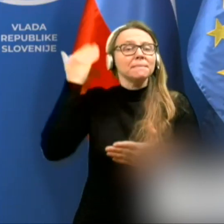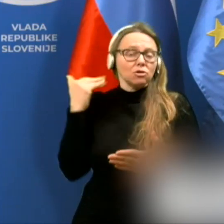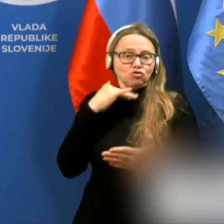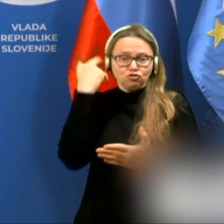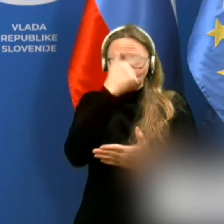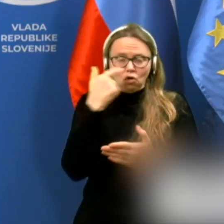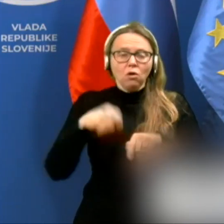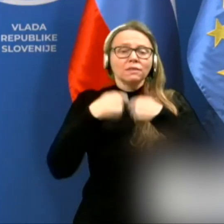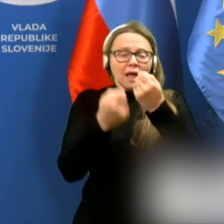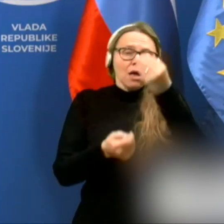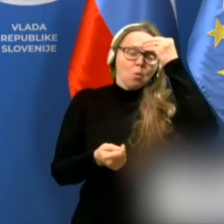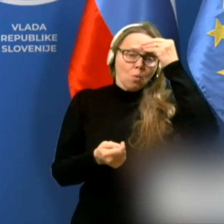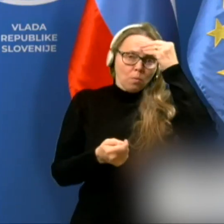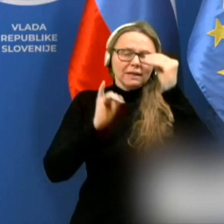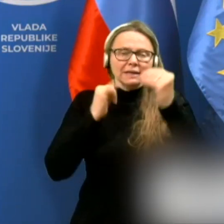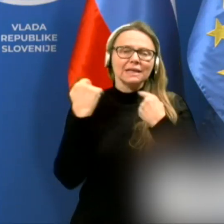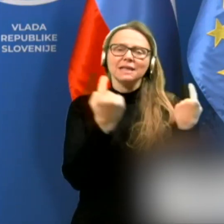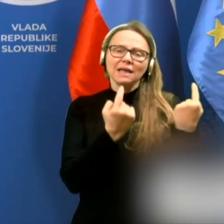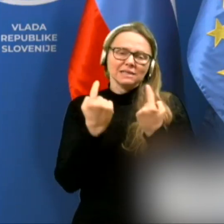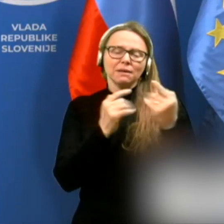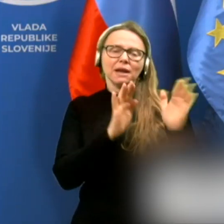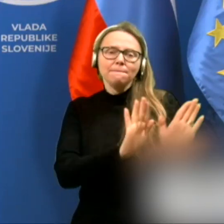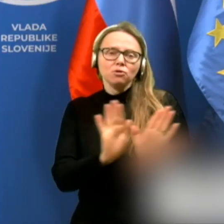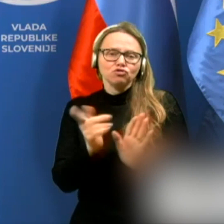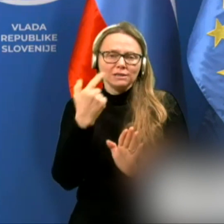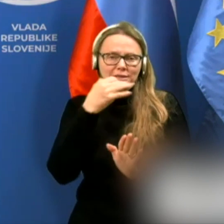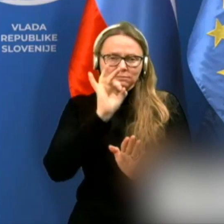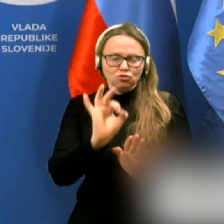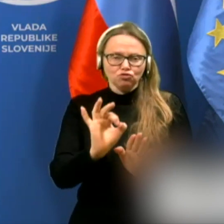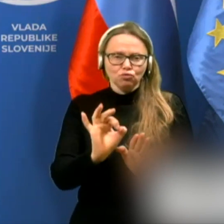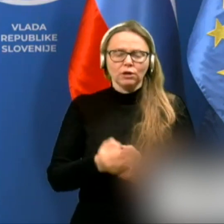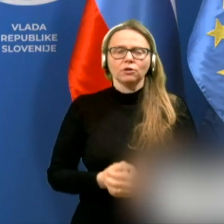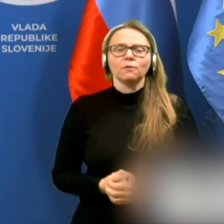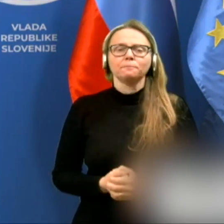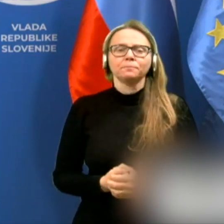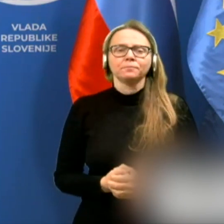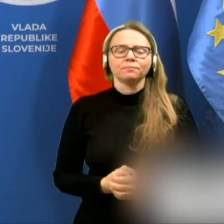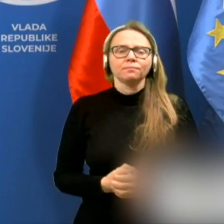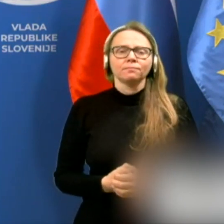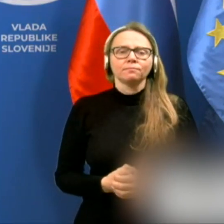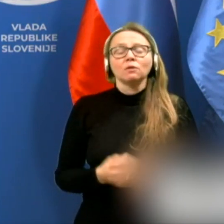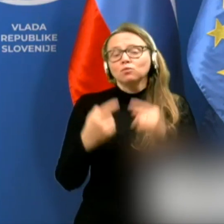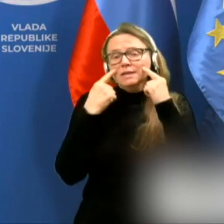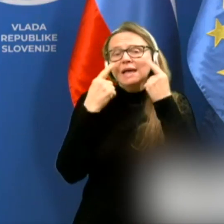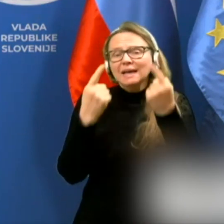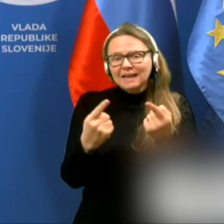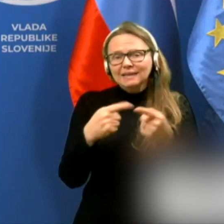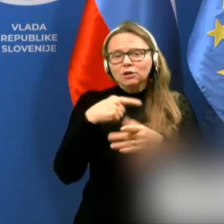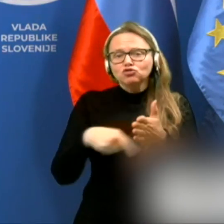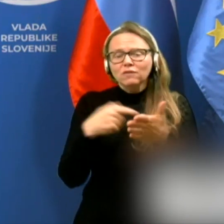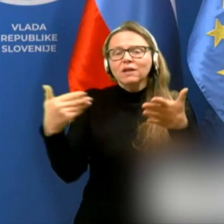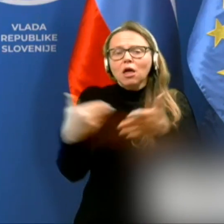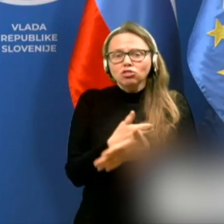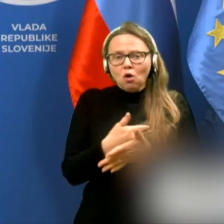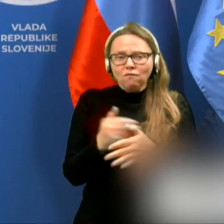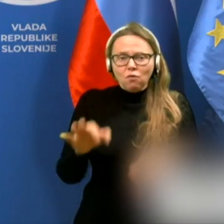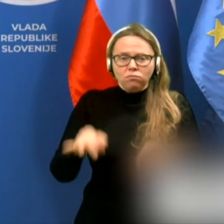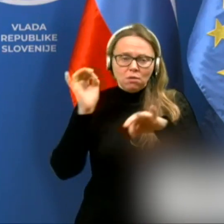vse eno daje upanje, da se razmere počasi izboljšujejo. Vse, kar se tiče števila dobo okuženih.